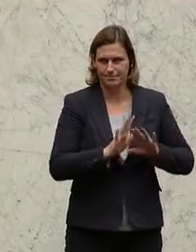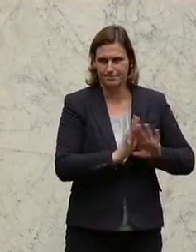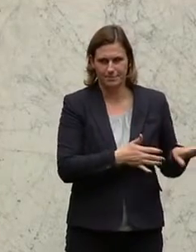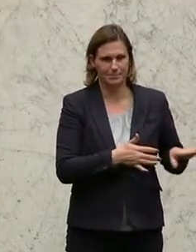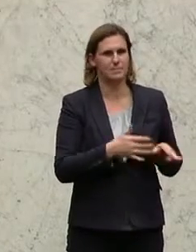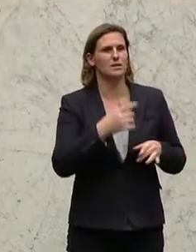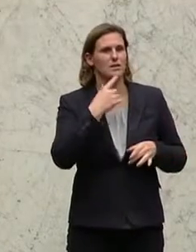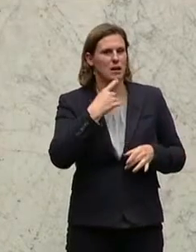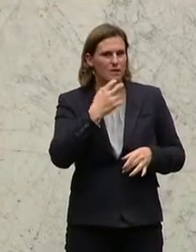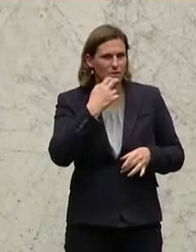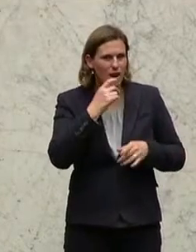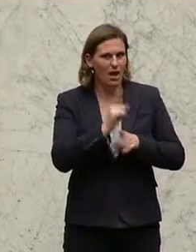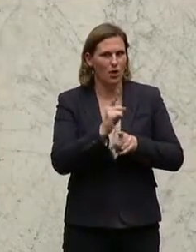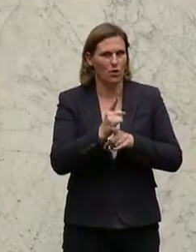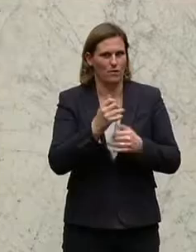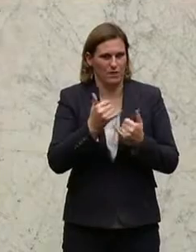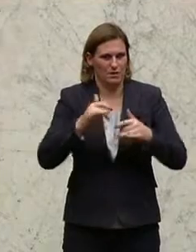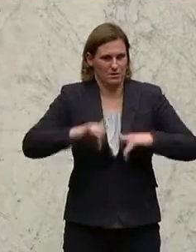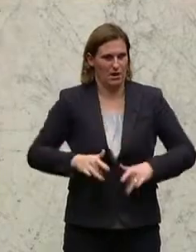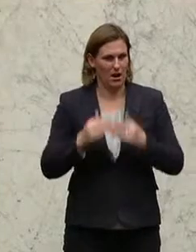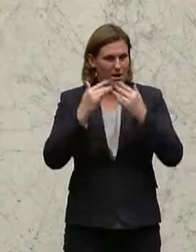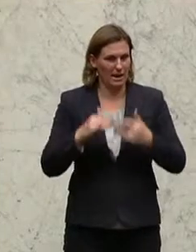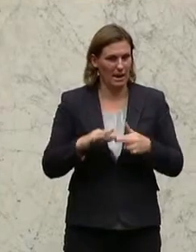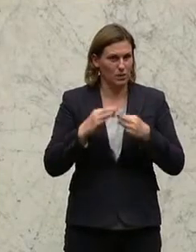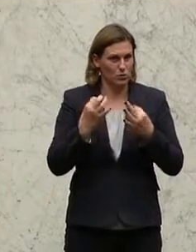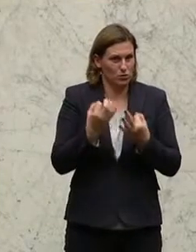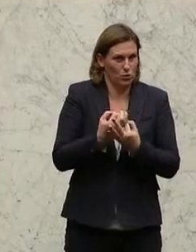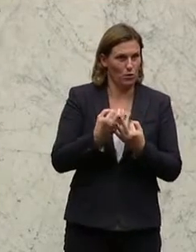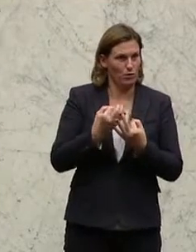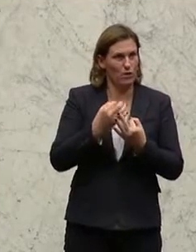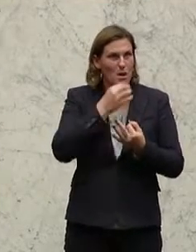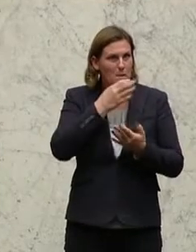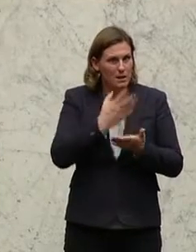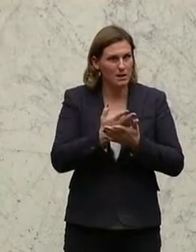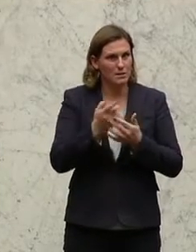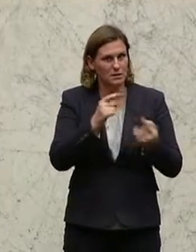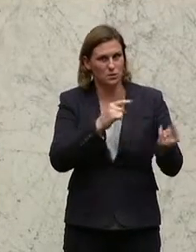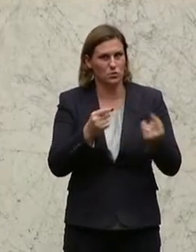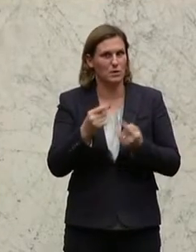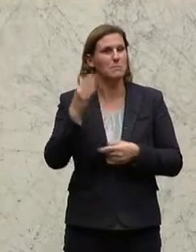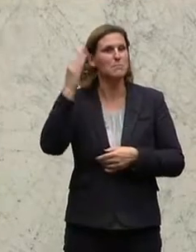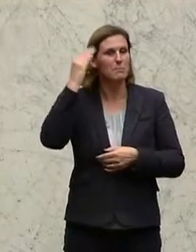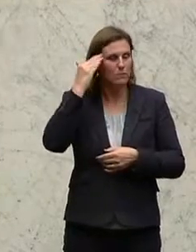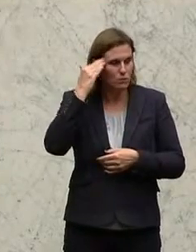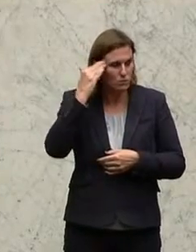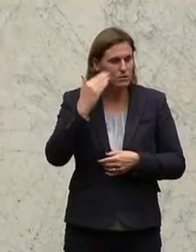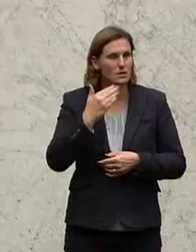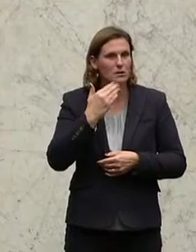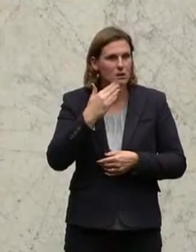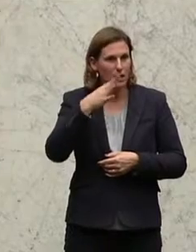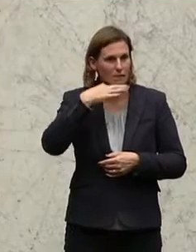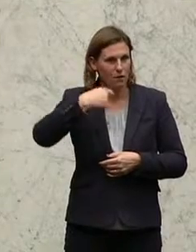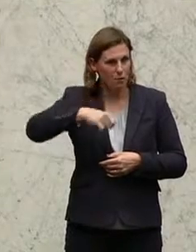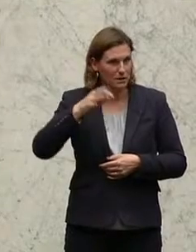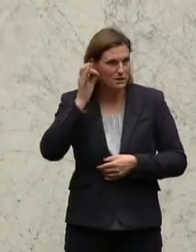ja hier einen Rechnungshofbericht diskutieren, der ganz bewusst, danke Frau Präsidentin,